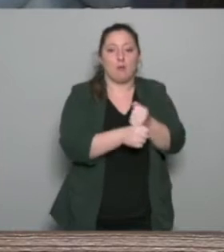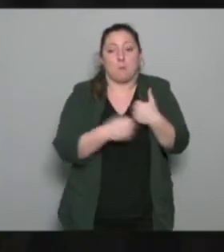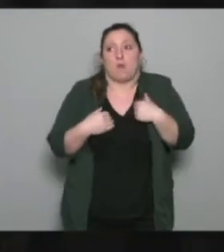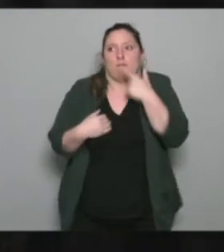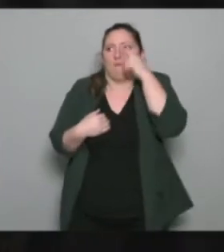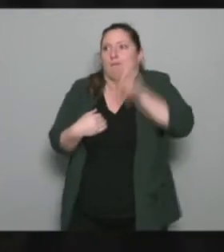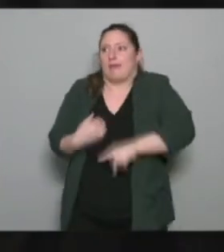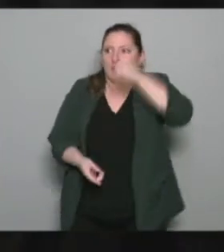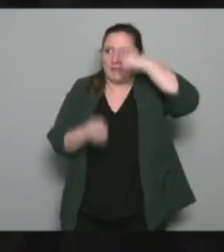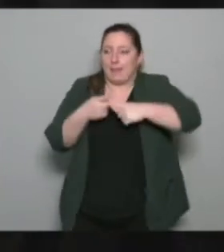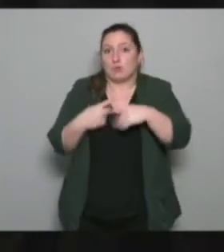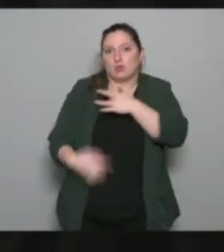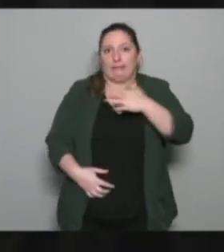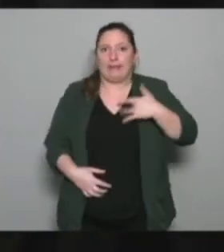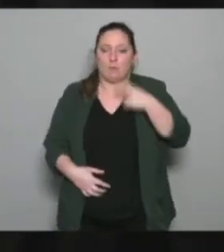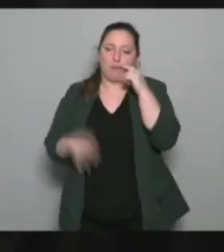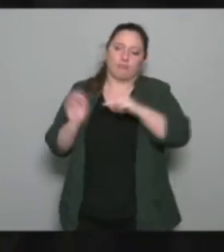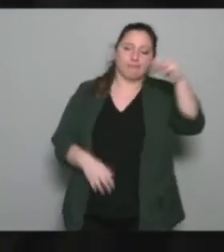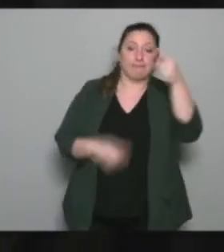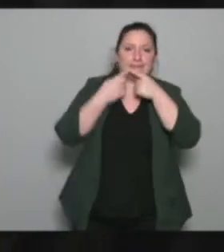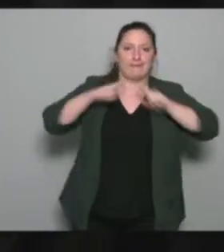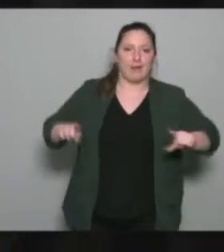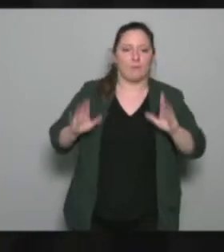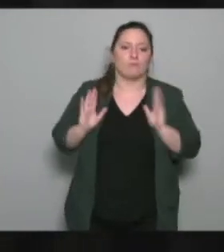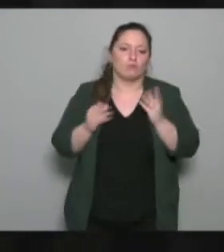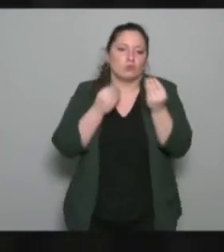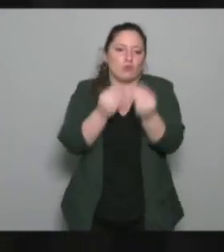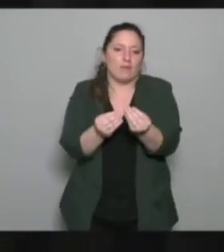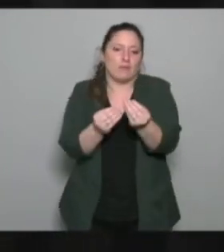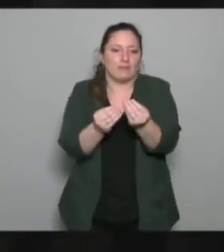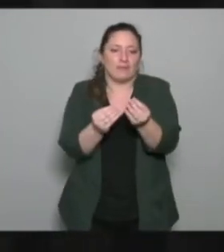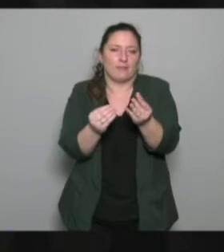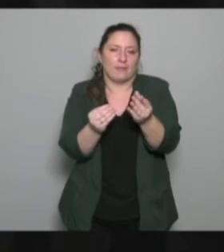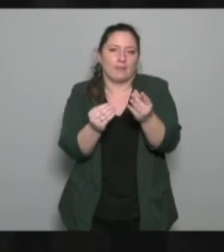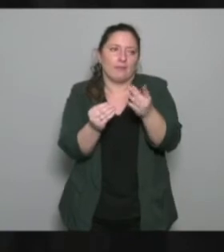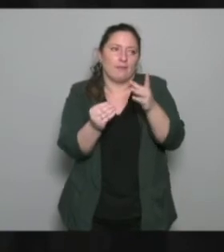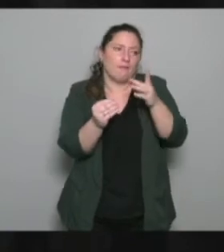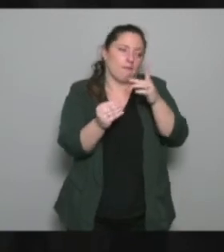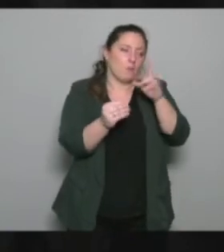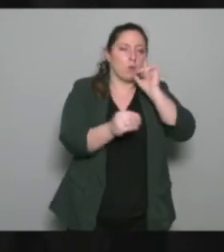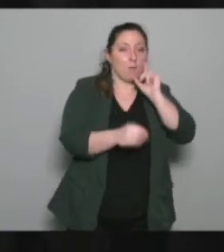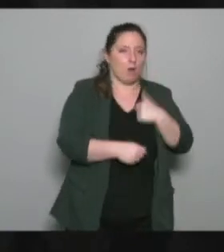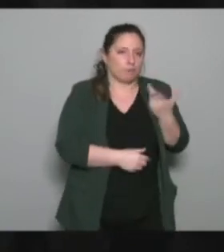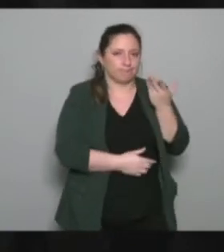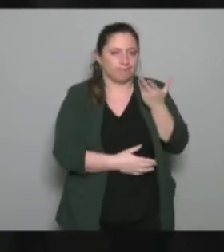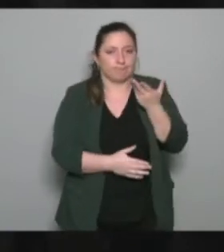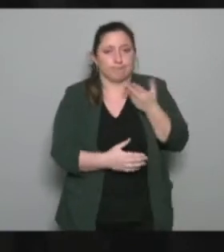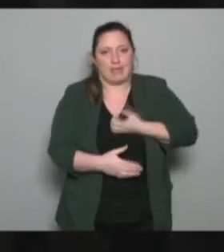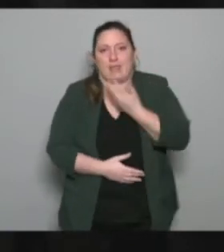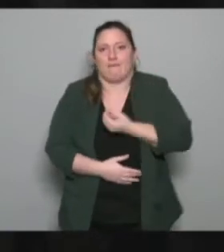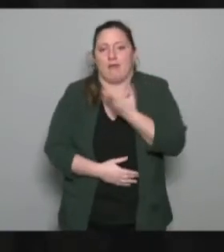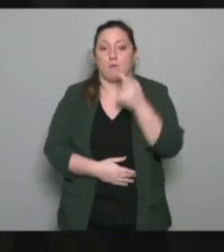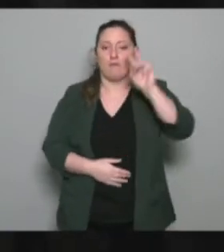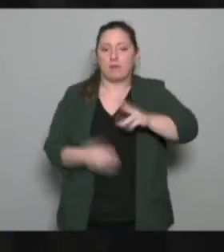sur la question de la santé et juste pour resituer le cadre de mon intervention et de ma présence je me